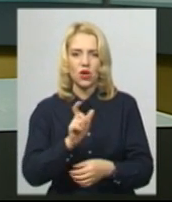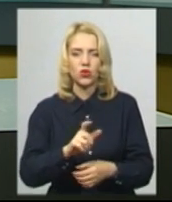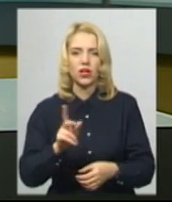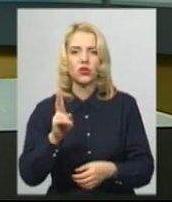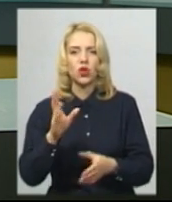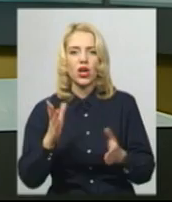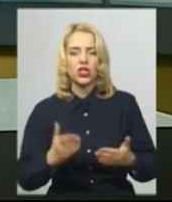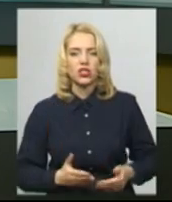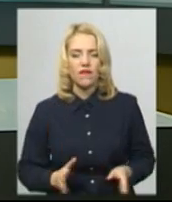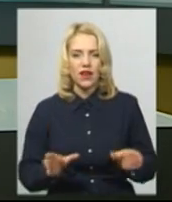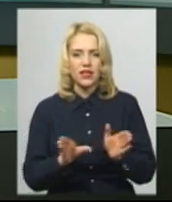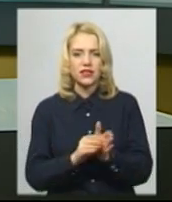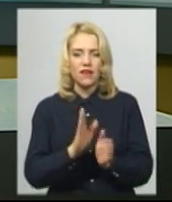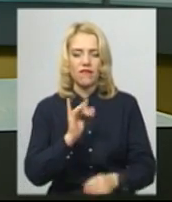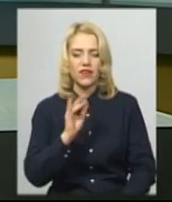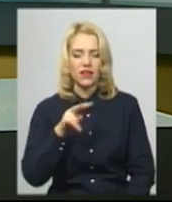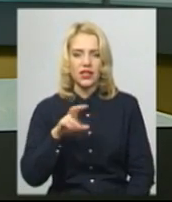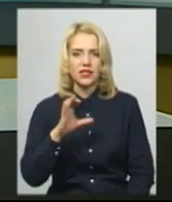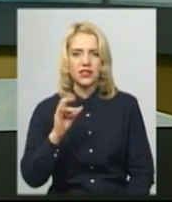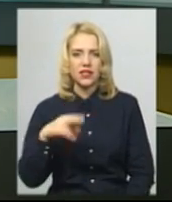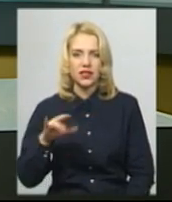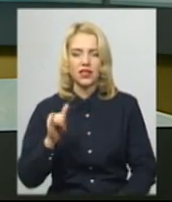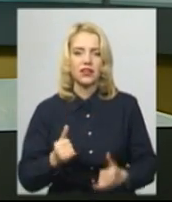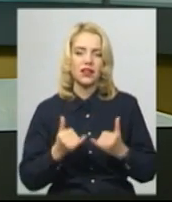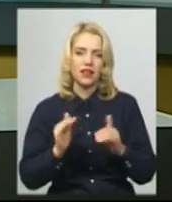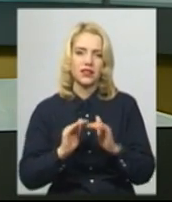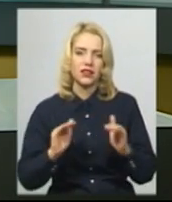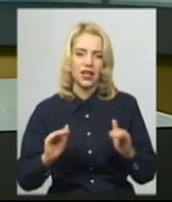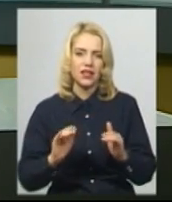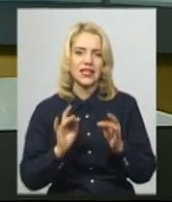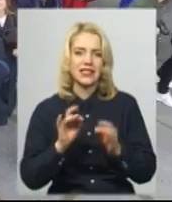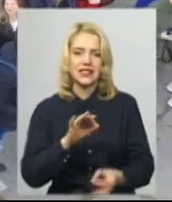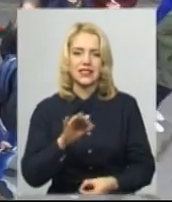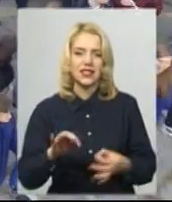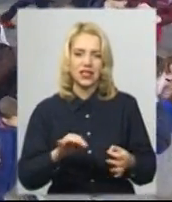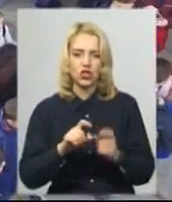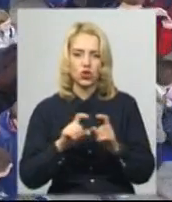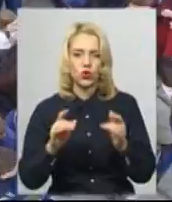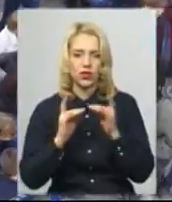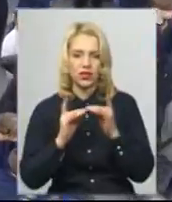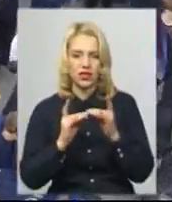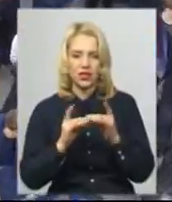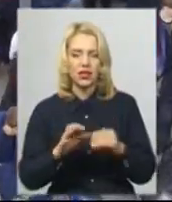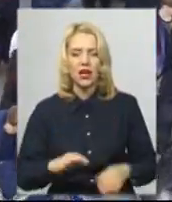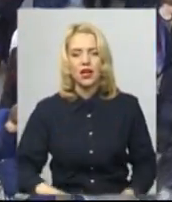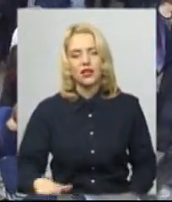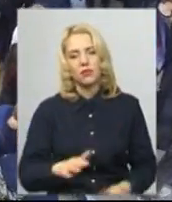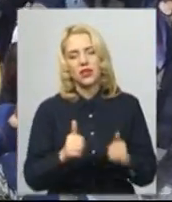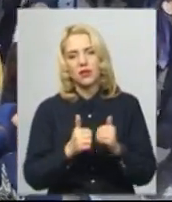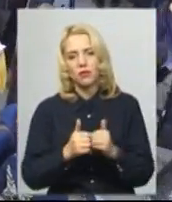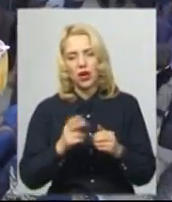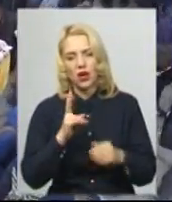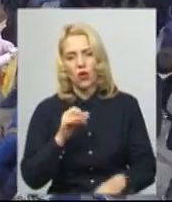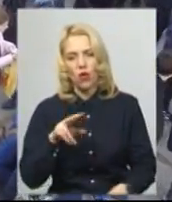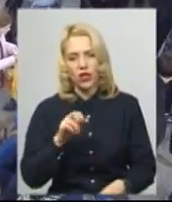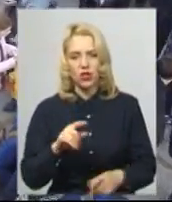Вілсніт» та «Вовковенецької школи-інтернату» для дітей-сиріт. На майданчику біля політехнічного коледжу охочі